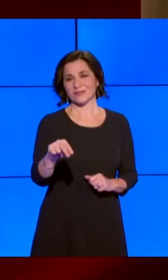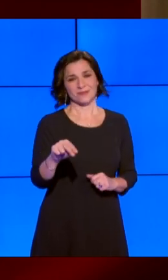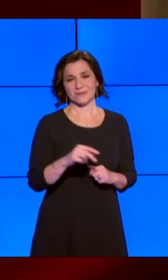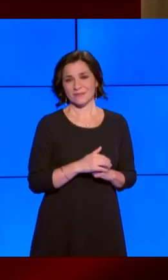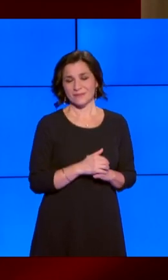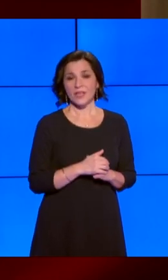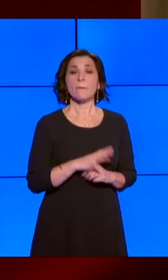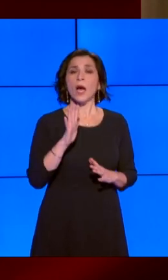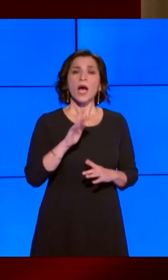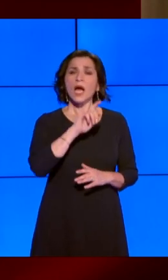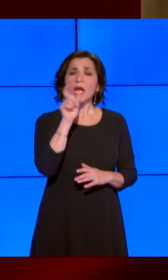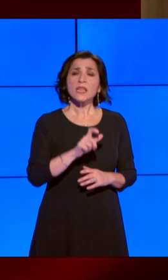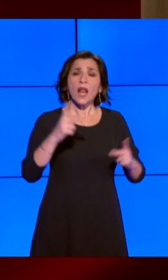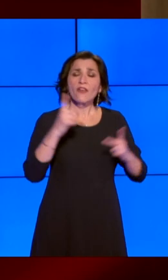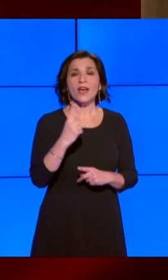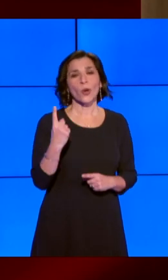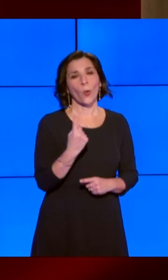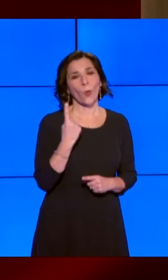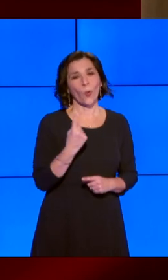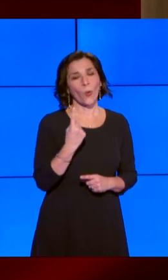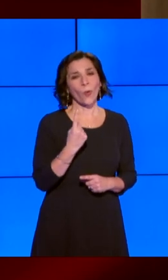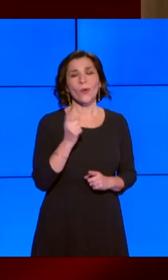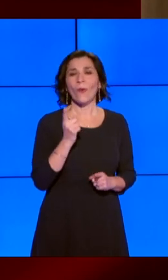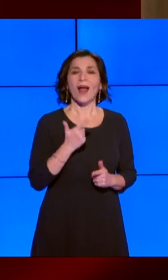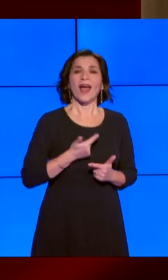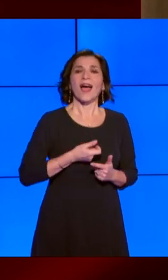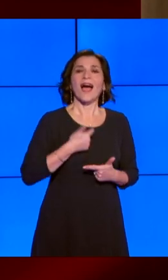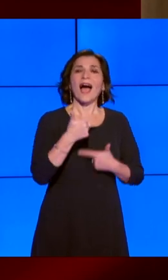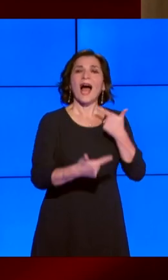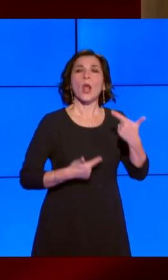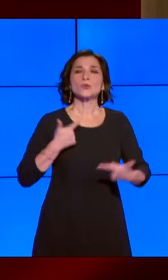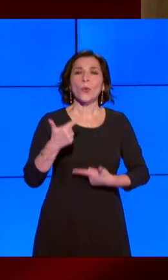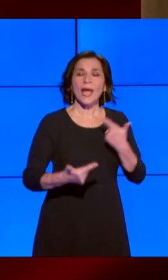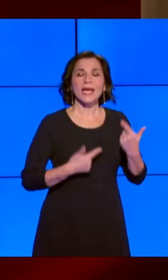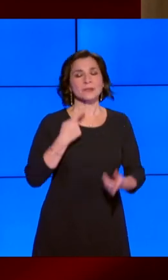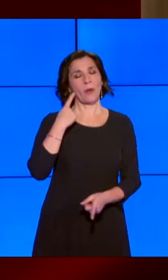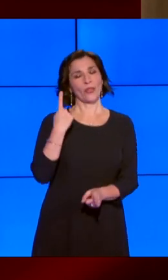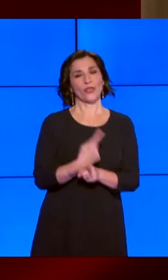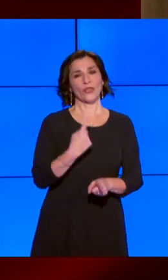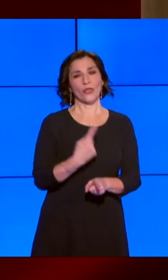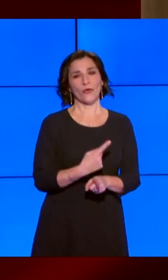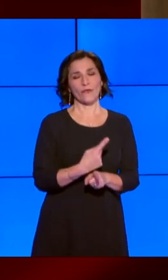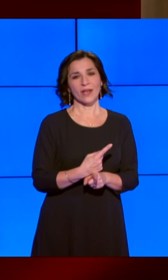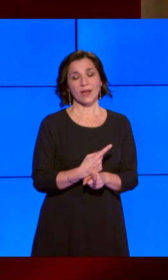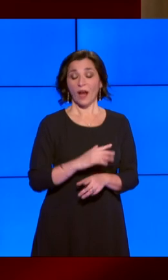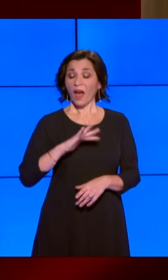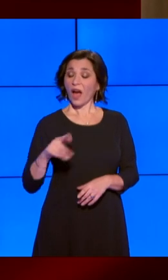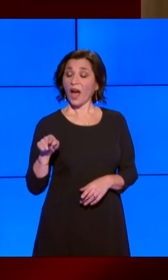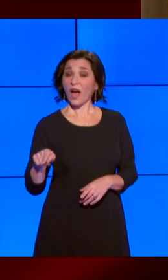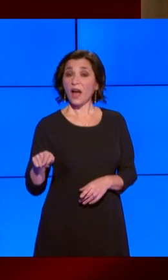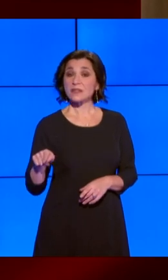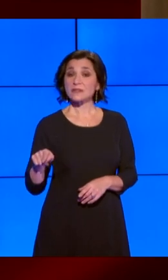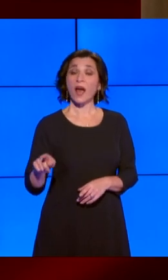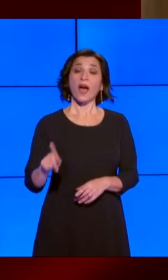'Italia vera è una sola, è quella dell'altruismo e del dovere, l'altra non appartiene alla nostra